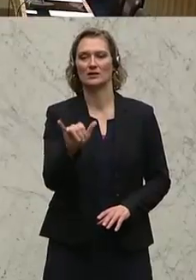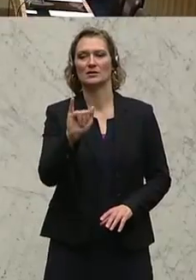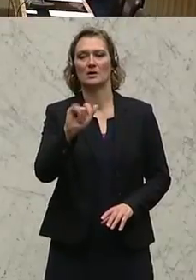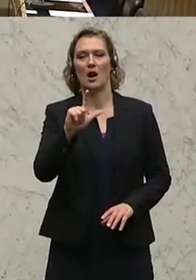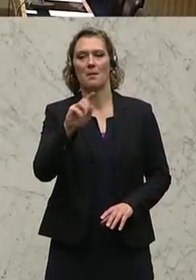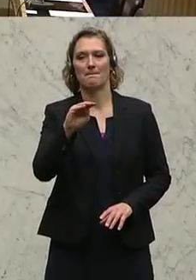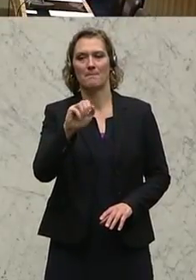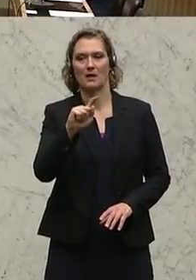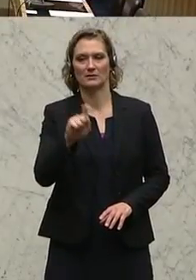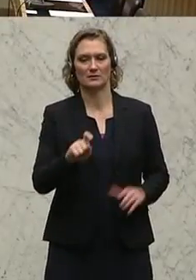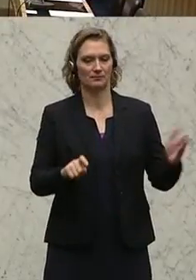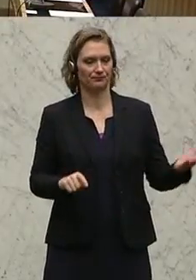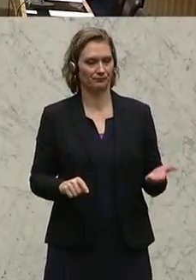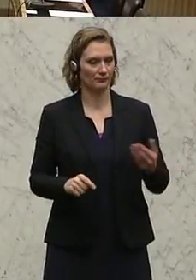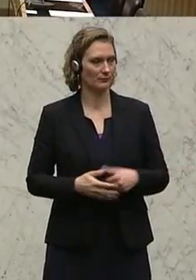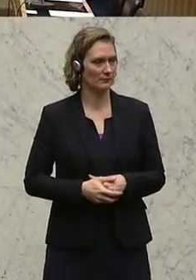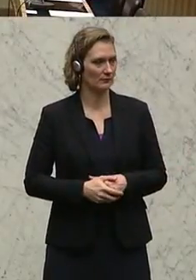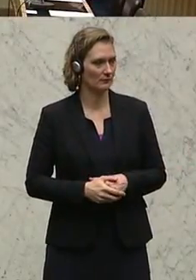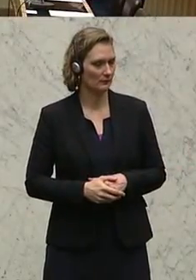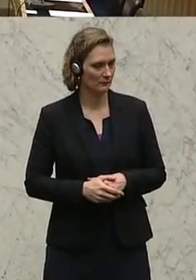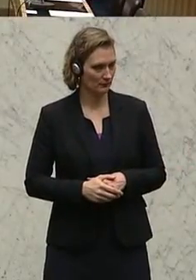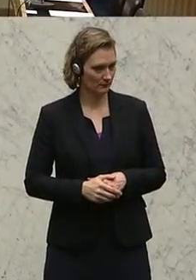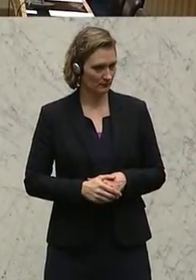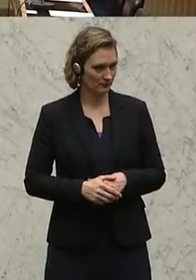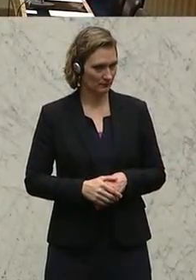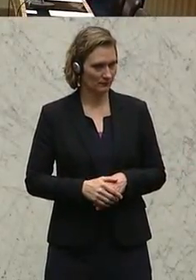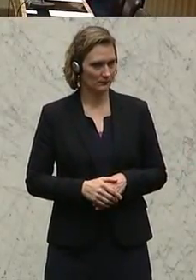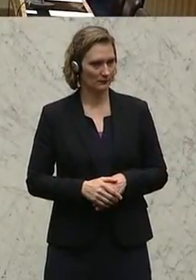Nächste Rednerin, Jürgen Nürten-Gilmaz von der SPÖ.